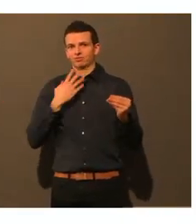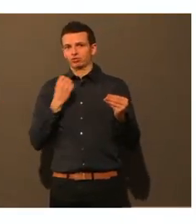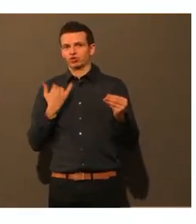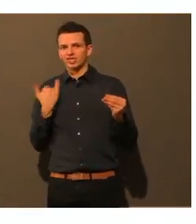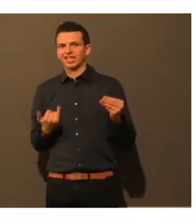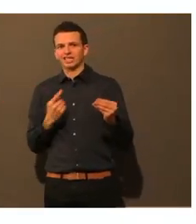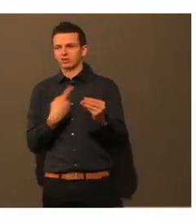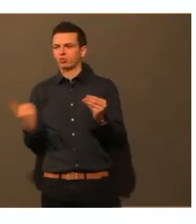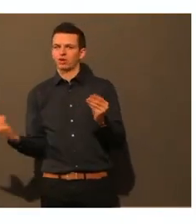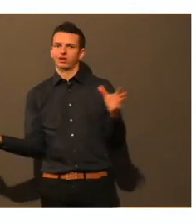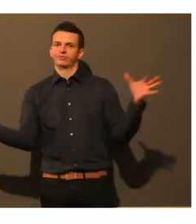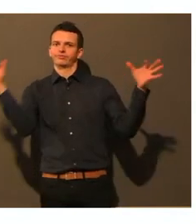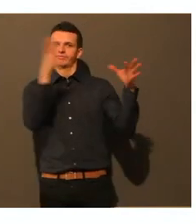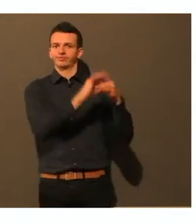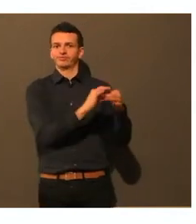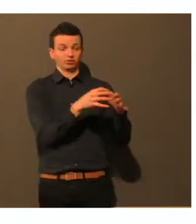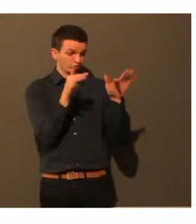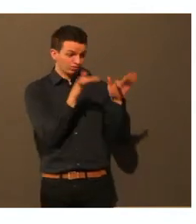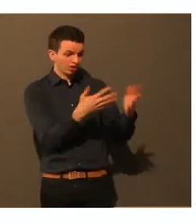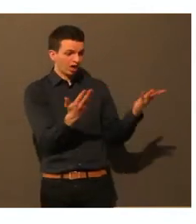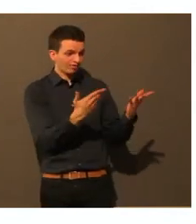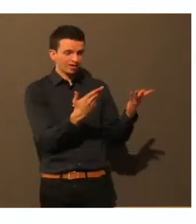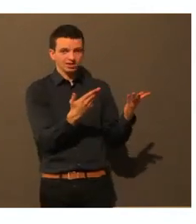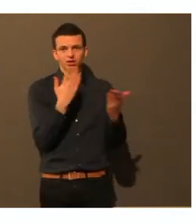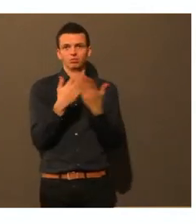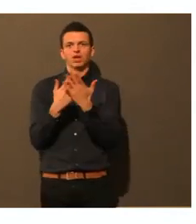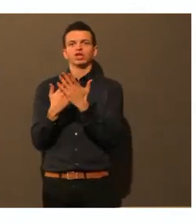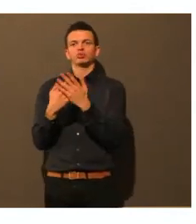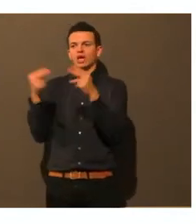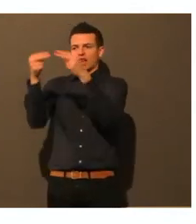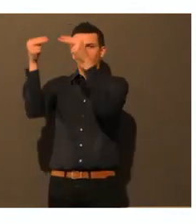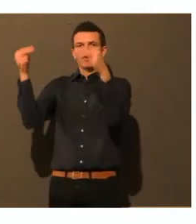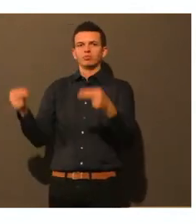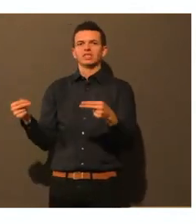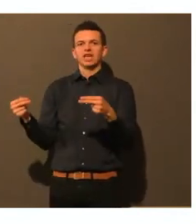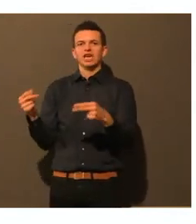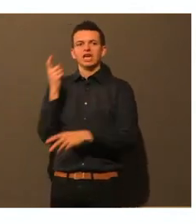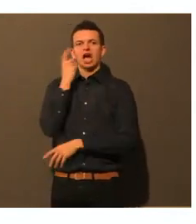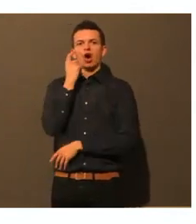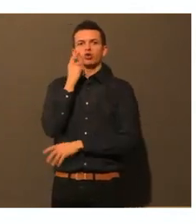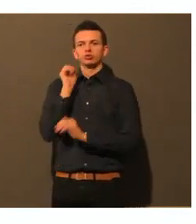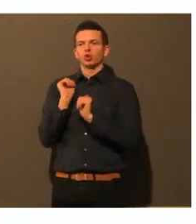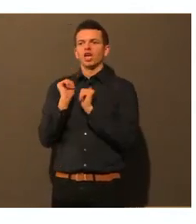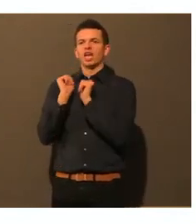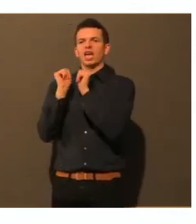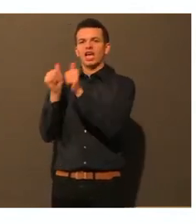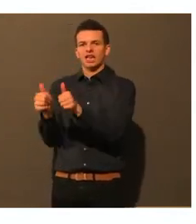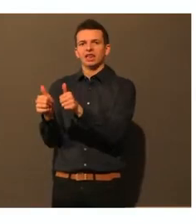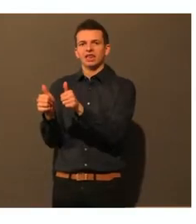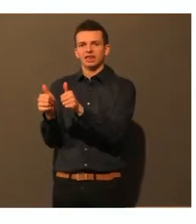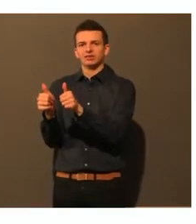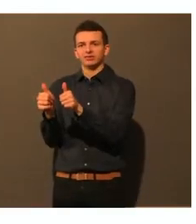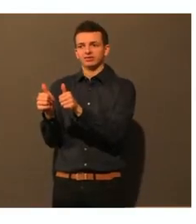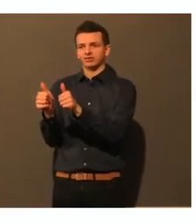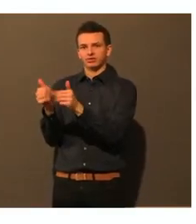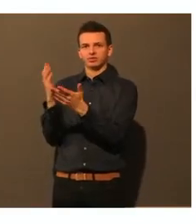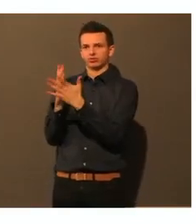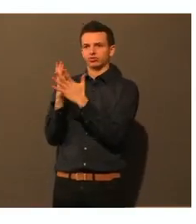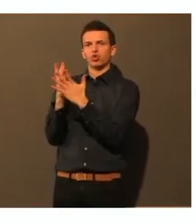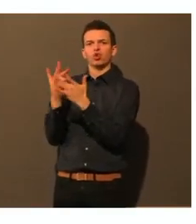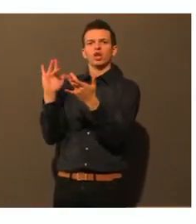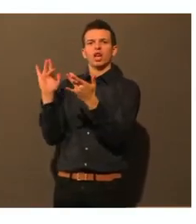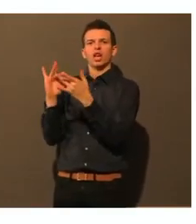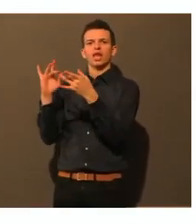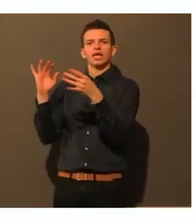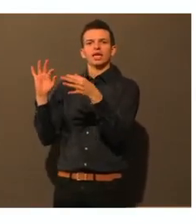die Website Augsburg hilft, noch etwas aufmotzt, sage ich mal. Da sind zwar ein paar Links, lokale